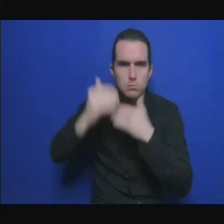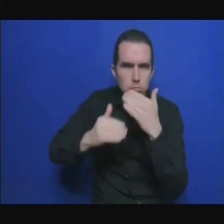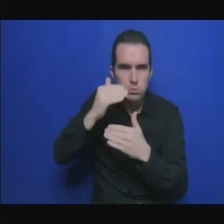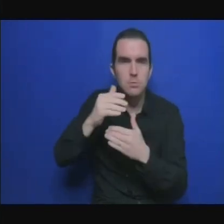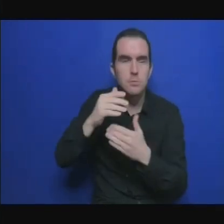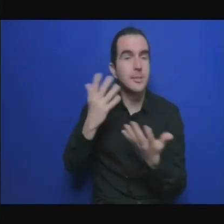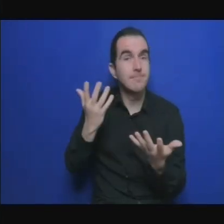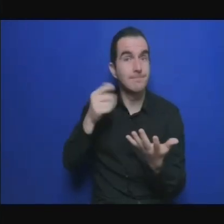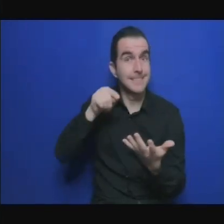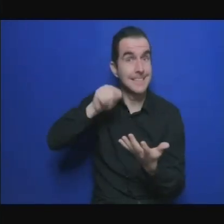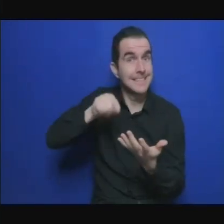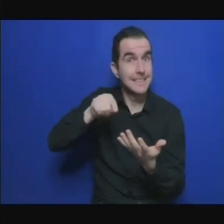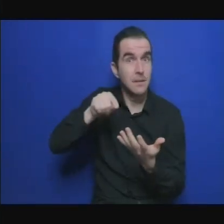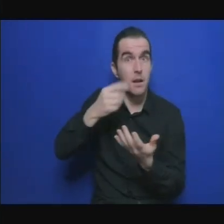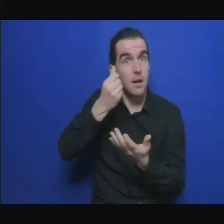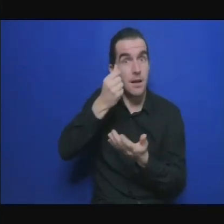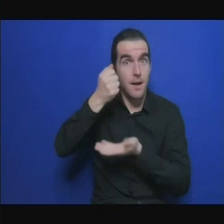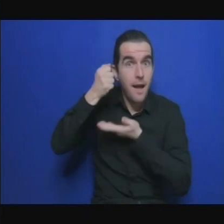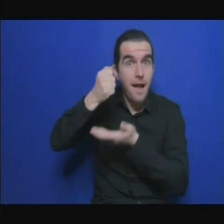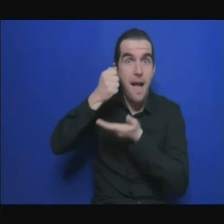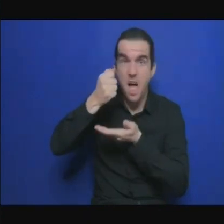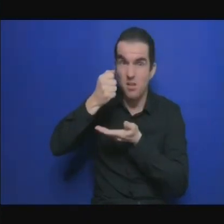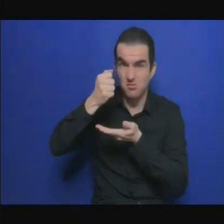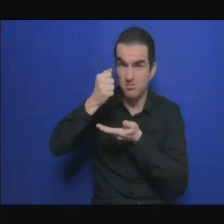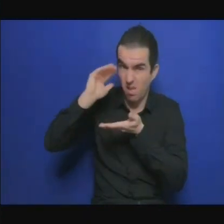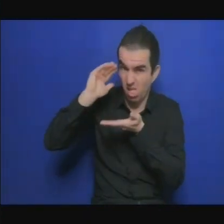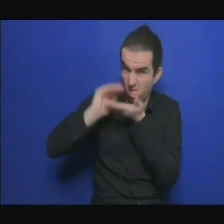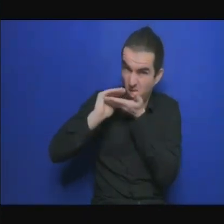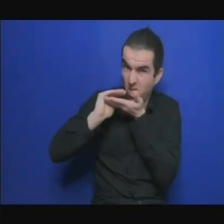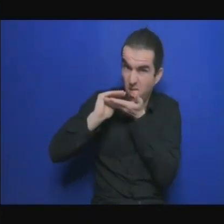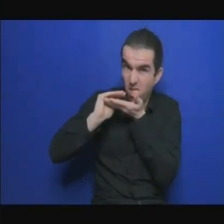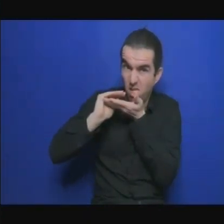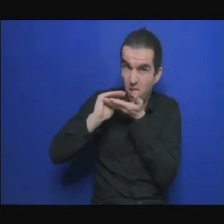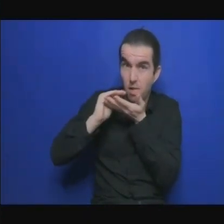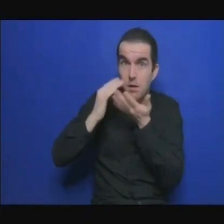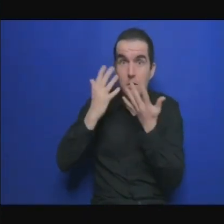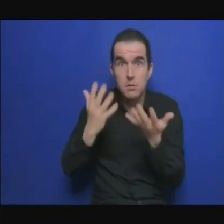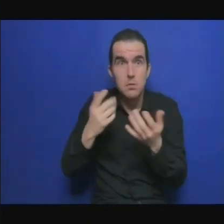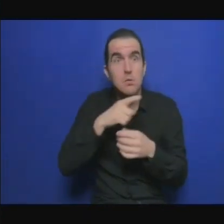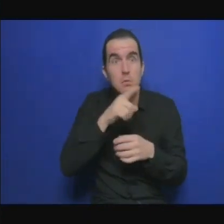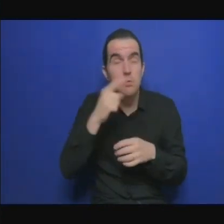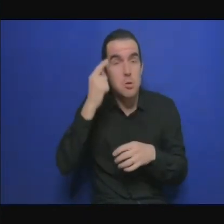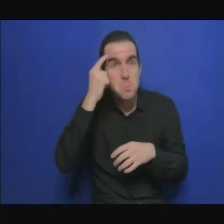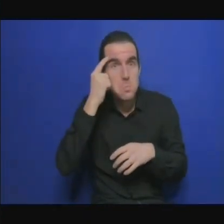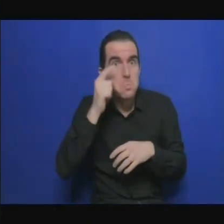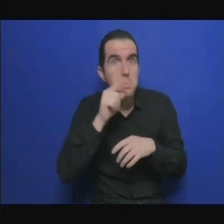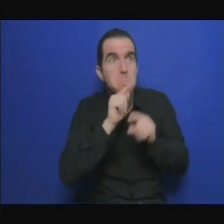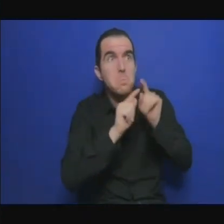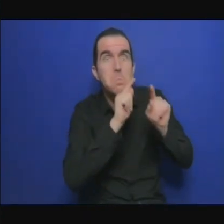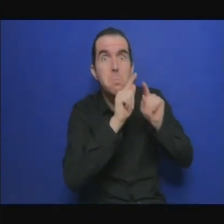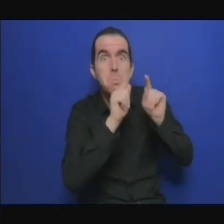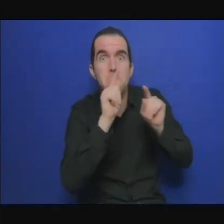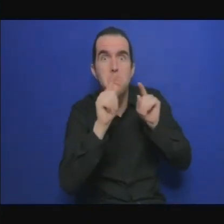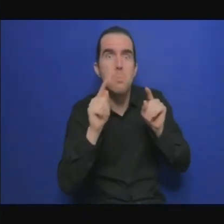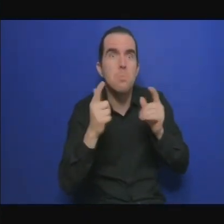faut aujourd'hui développer des solutions africaines par des africains pour pouvoir cibler justement